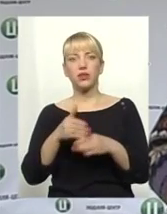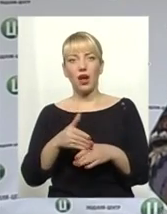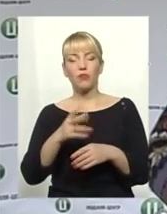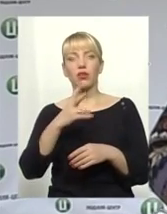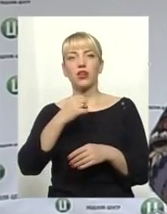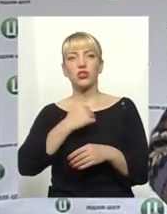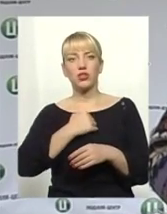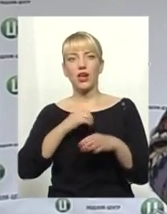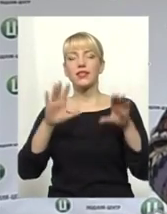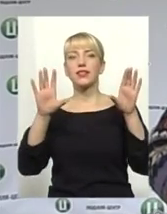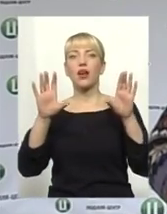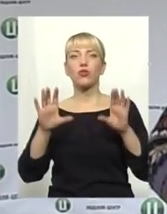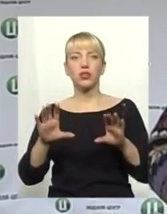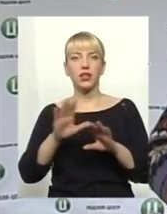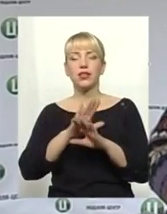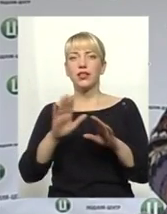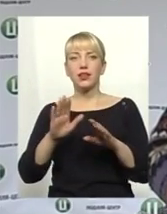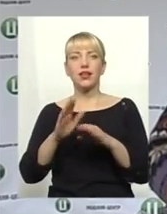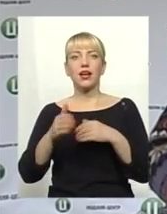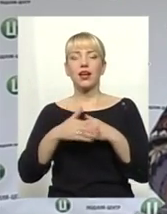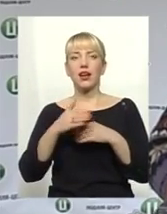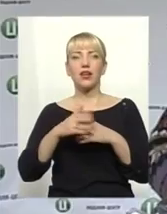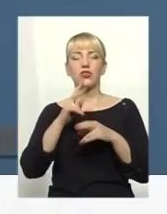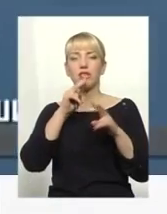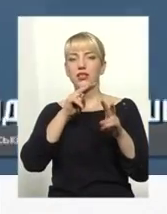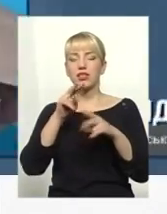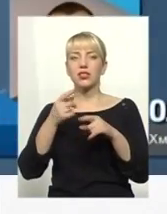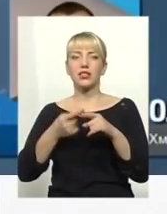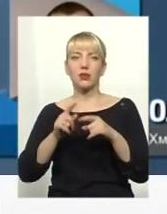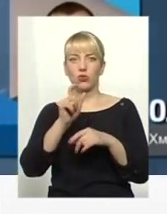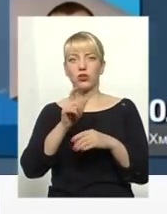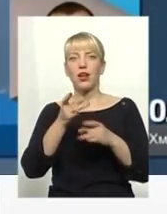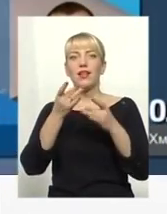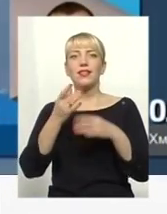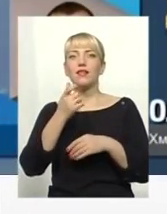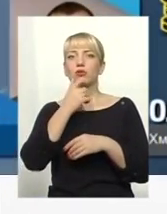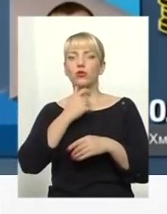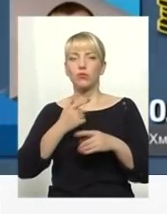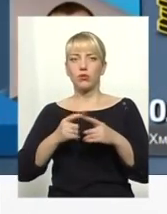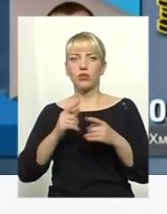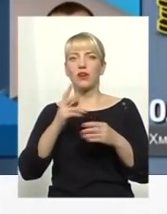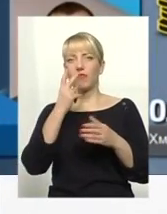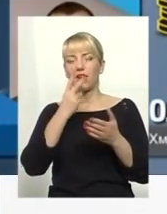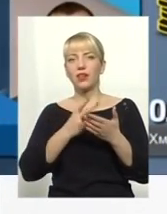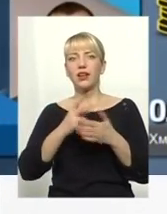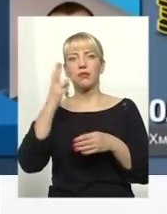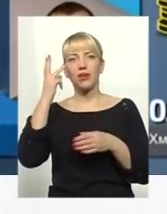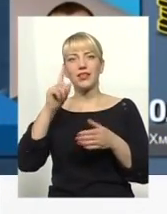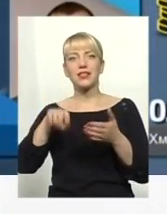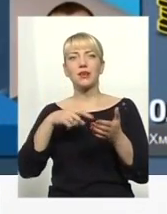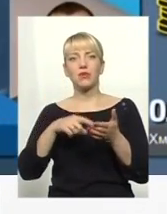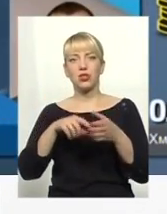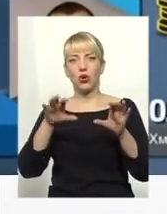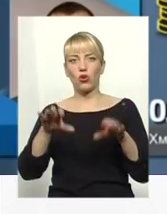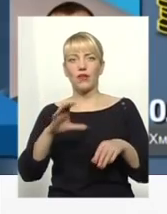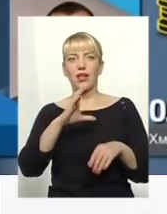законодавство, не караючи, не стежачи за цими людьми. Найскромнішим з-поміж інших виглядає хмельницький міський голова Олександр